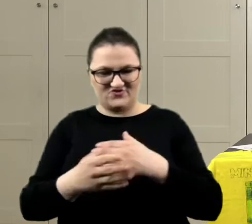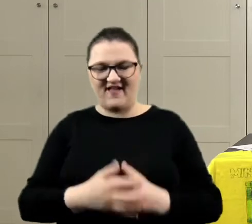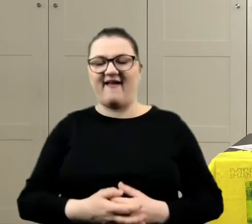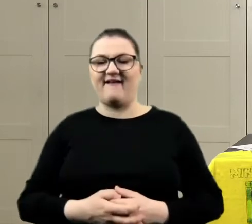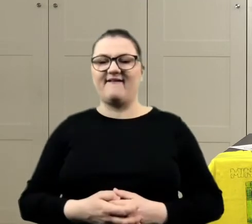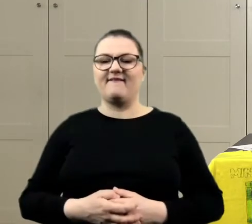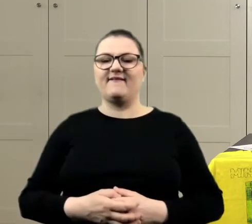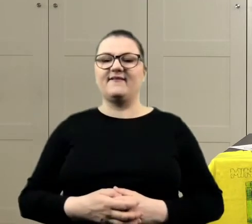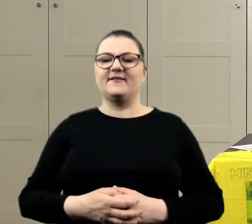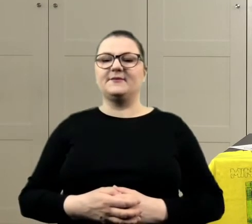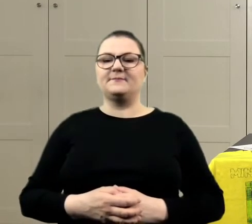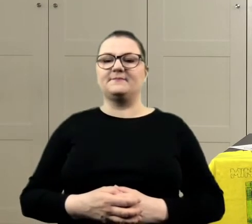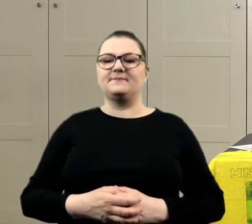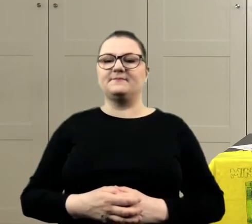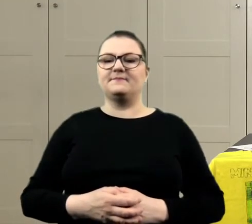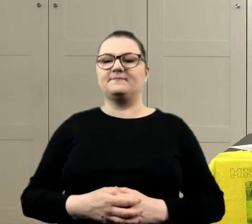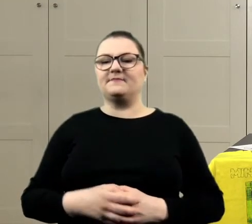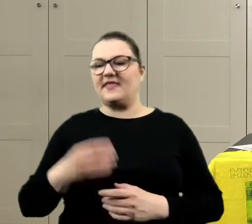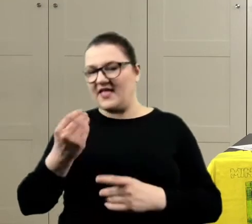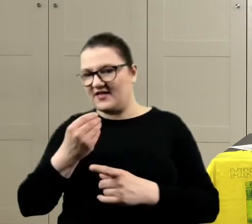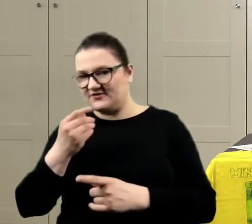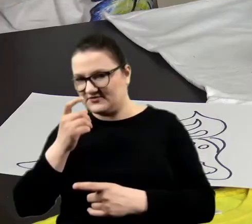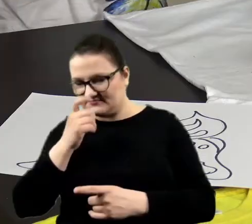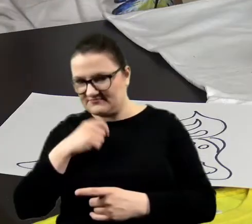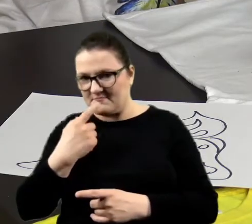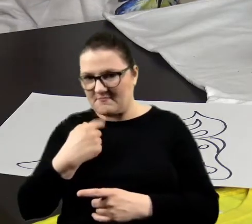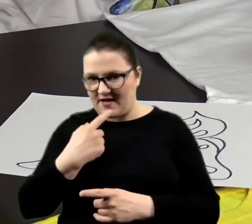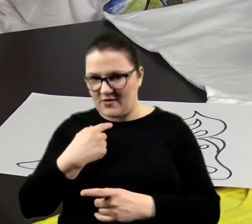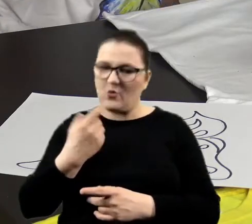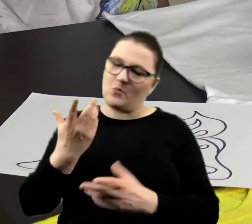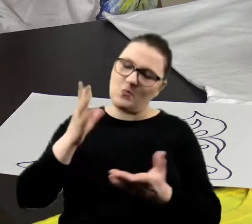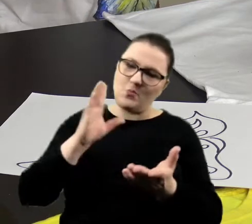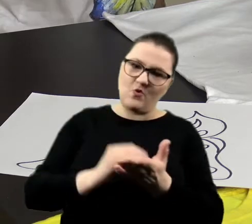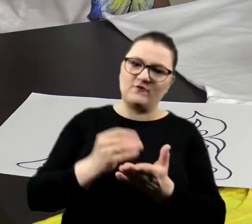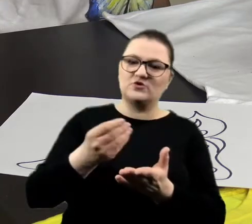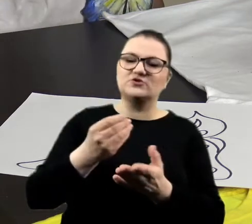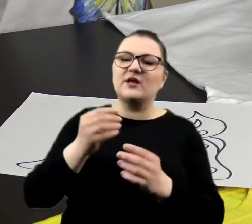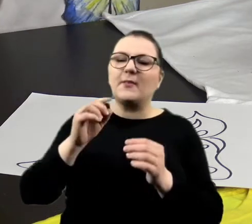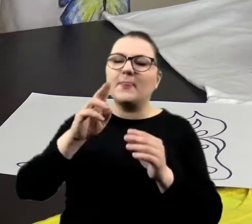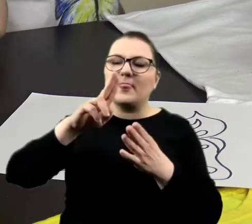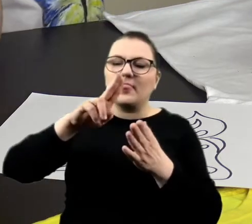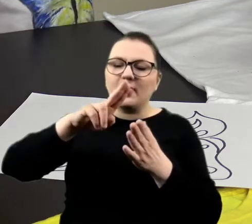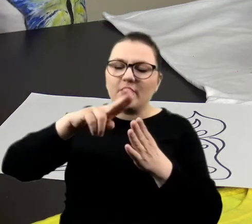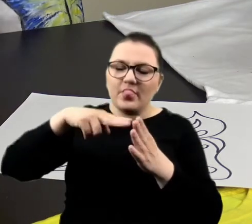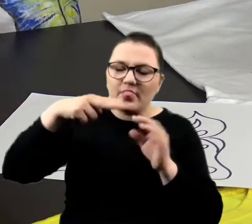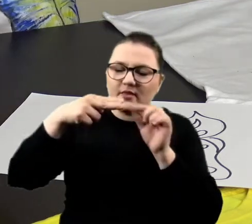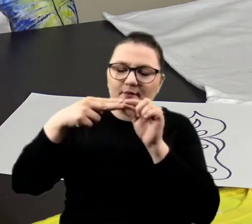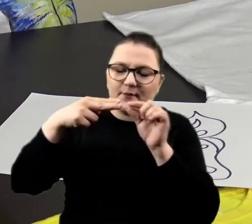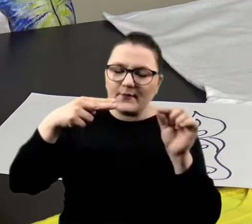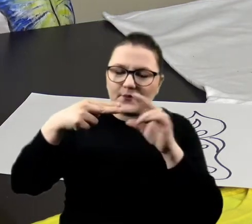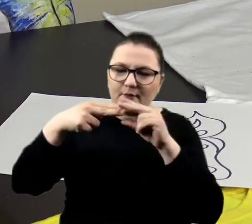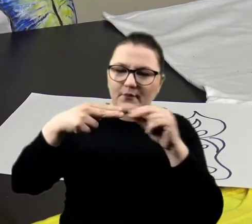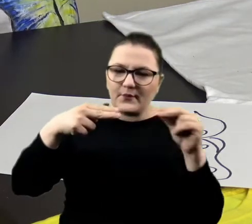teraz też mam zły, więc muszę jeszcze raz samą końcówką, tak? Bo jeśli ty